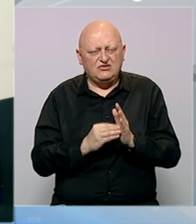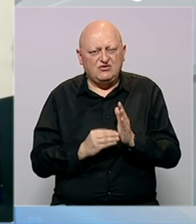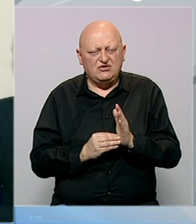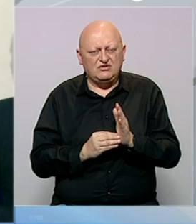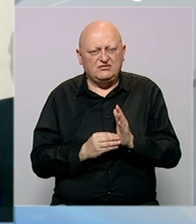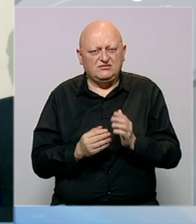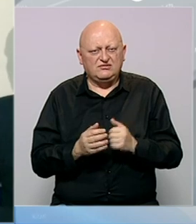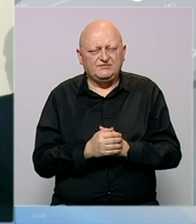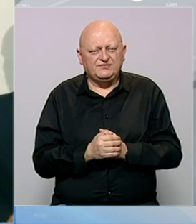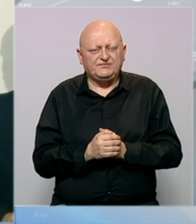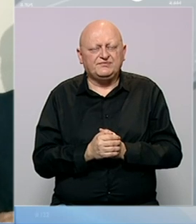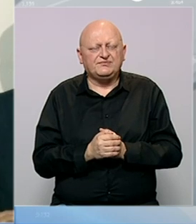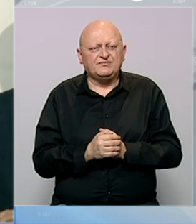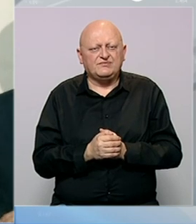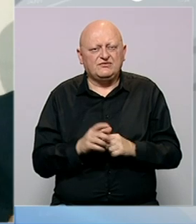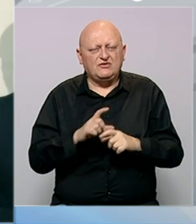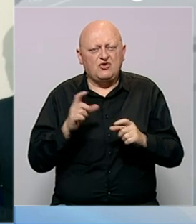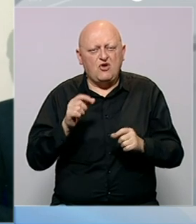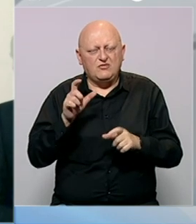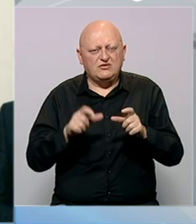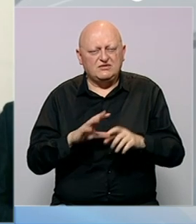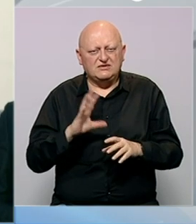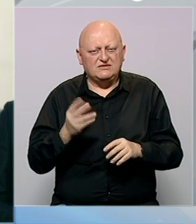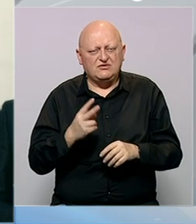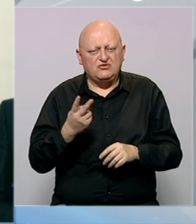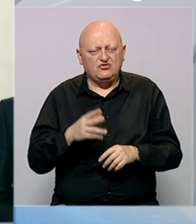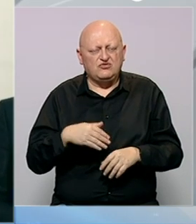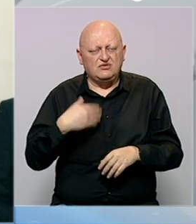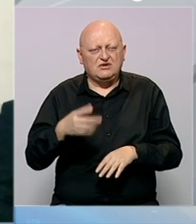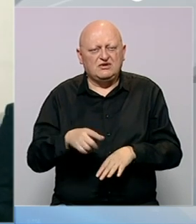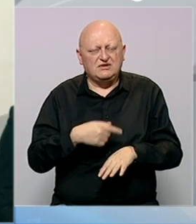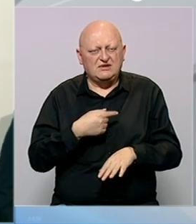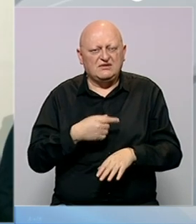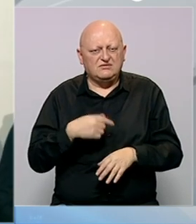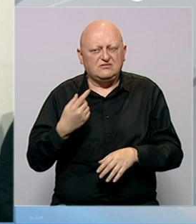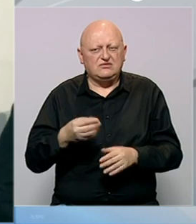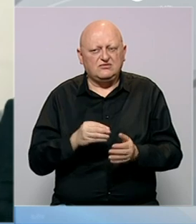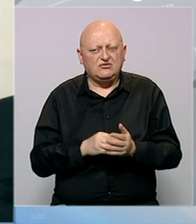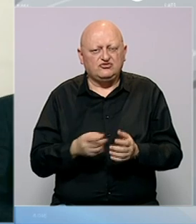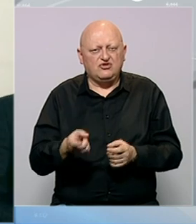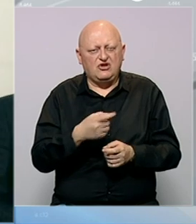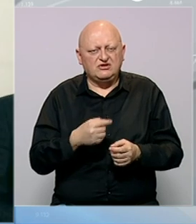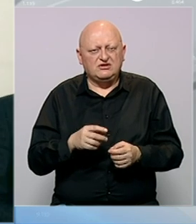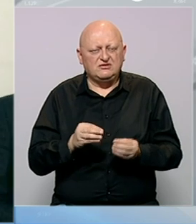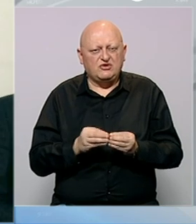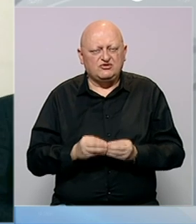dom naroda. Znači sve drugo nastavljamo, nismo potpisali još koalacijon i sporadzom.